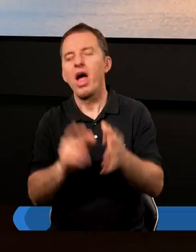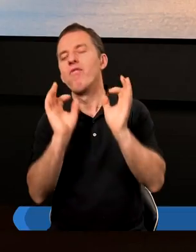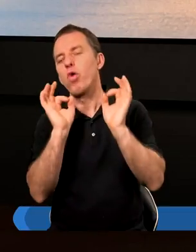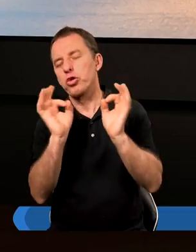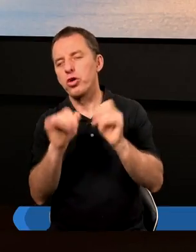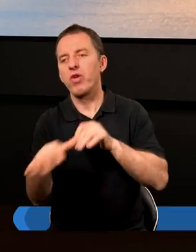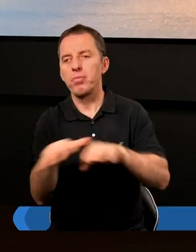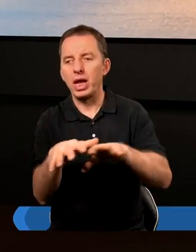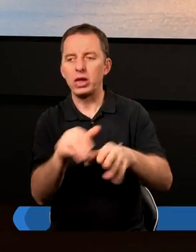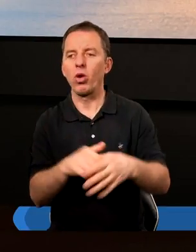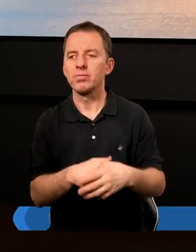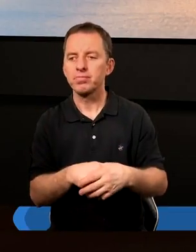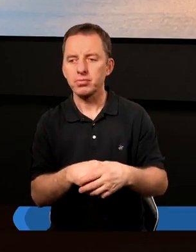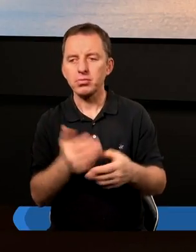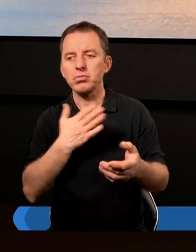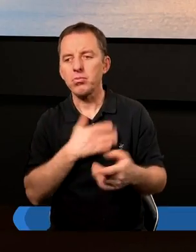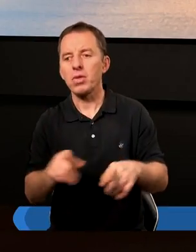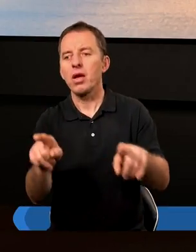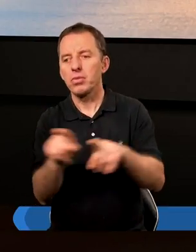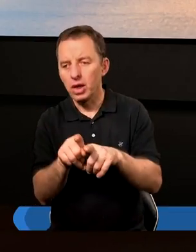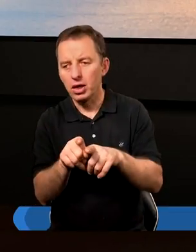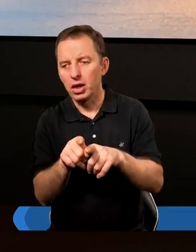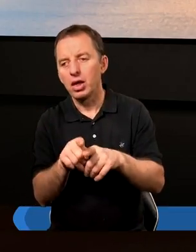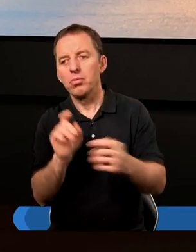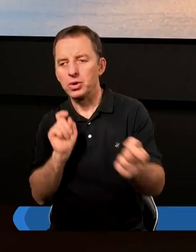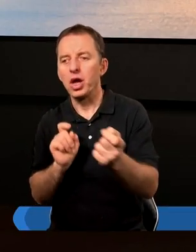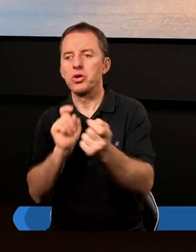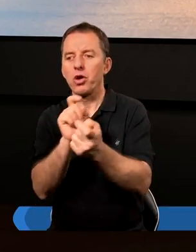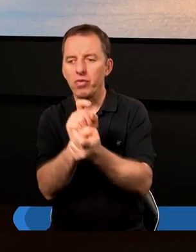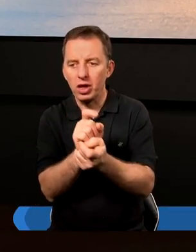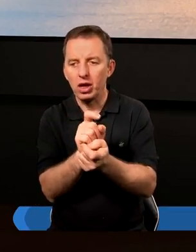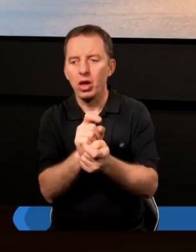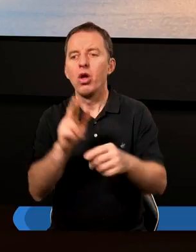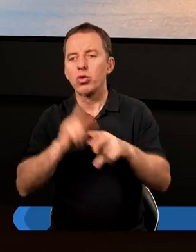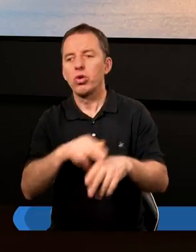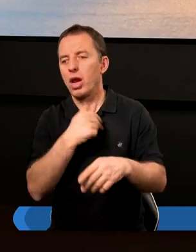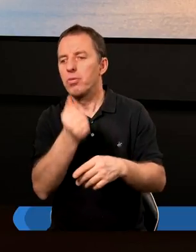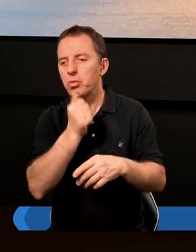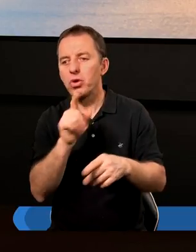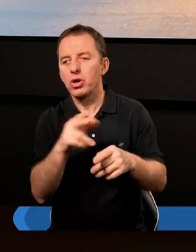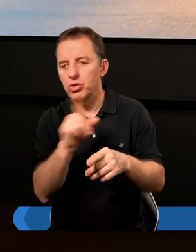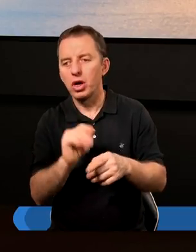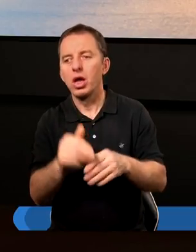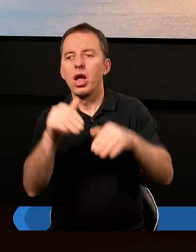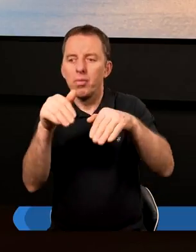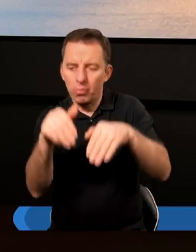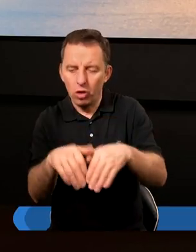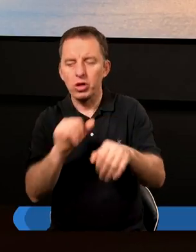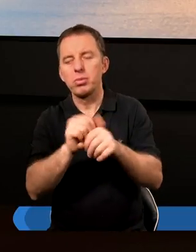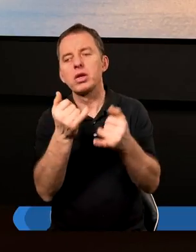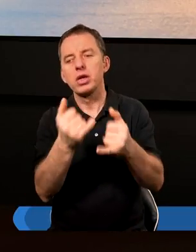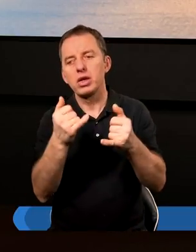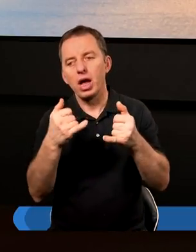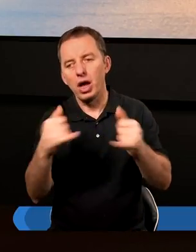właściwym miejscu. Mamy też Jego przeciwnika, który próbuje nam powiedzieć, że to może być